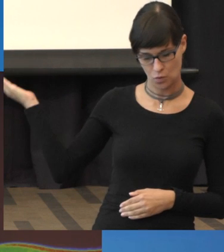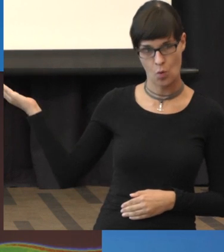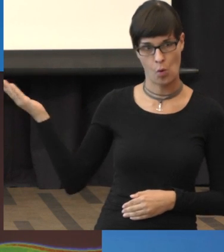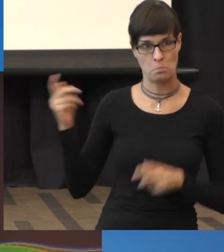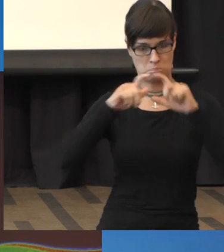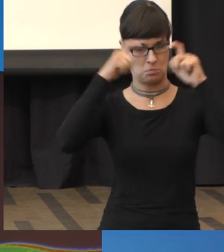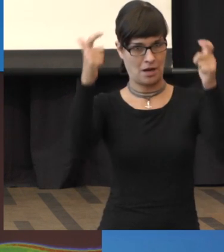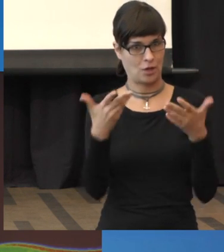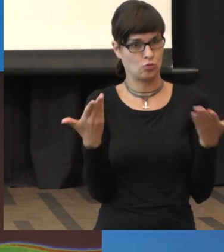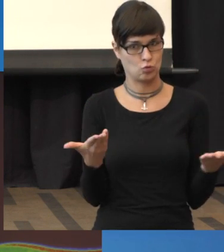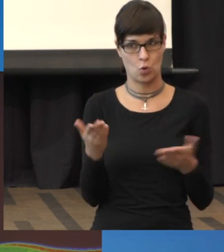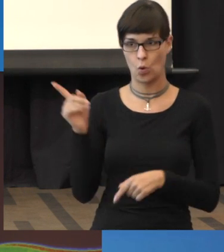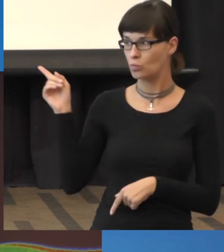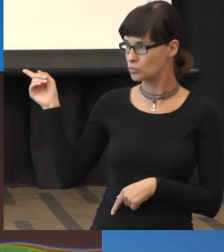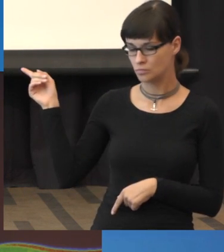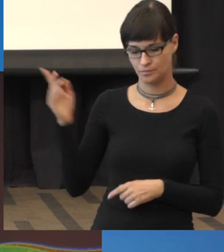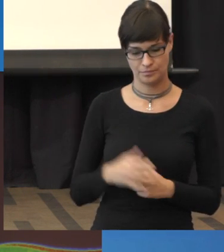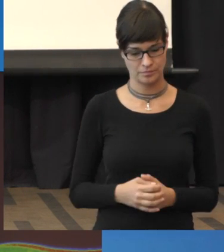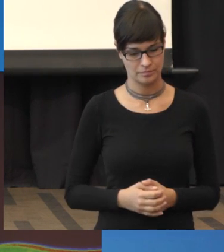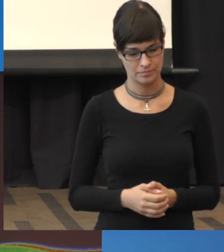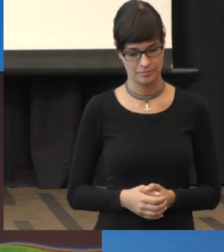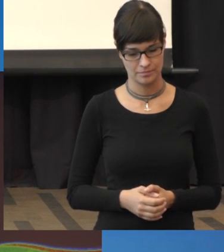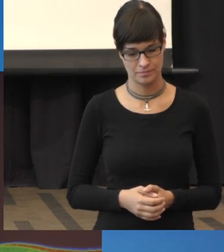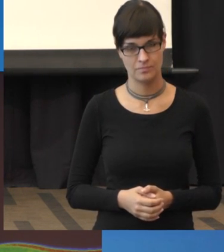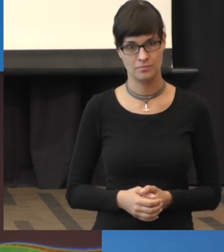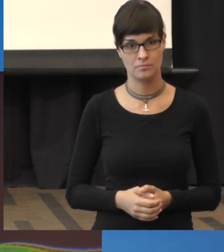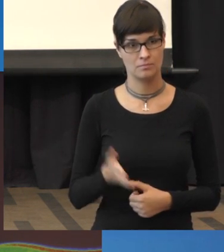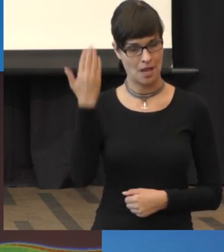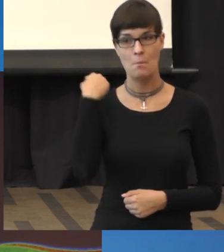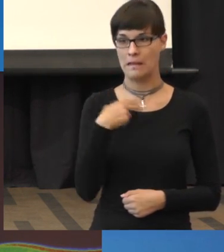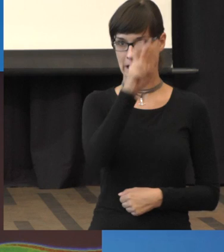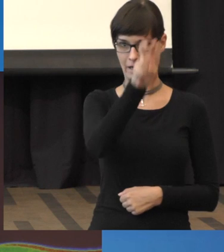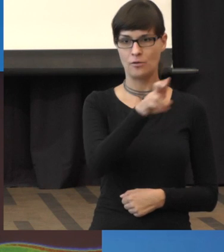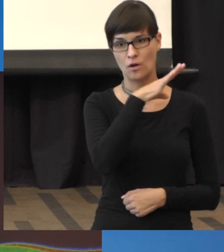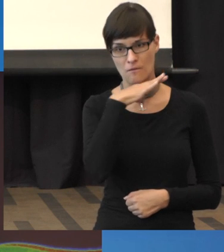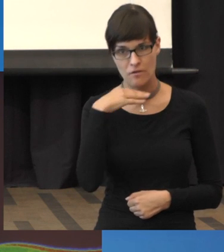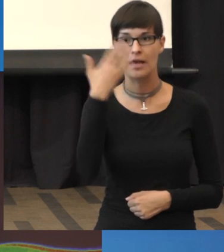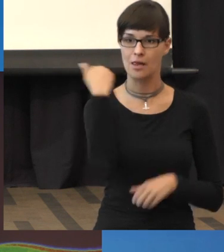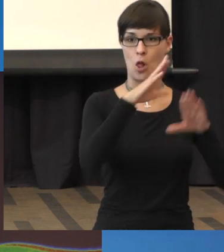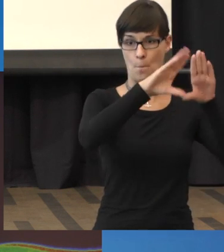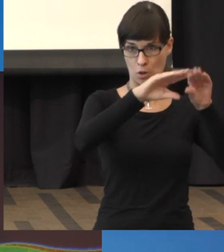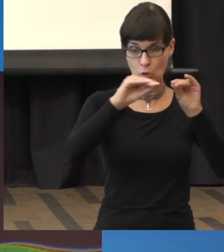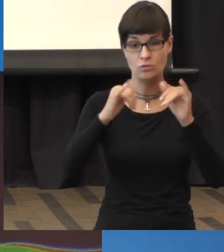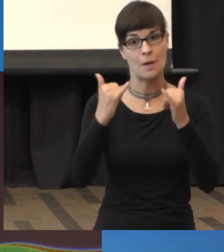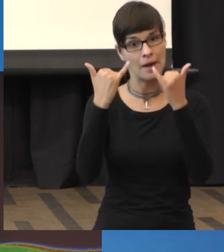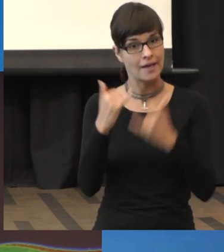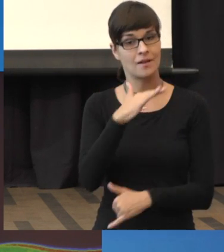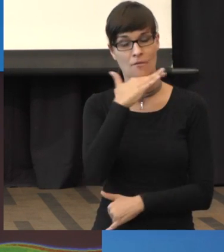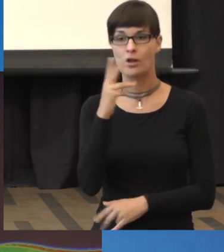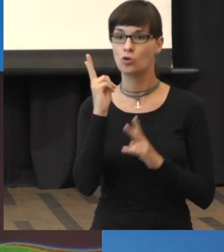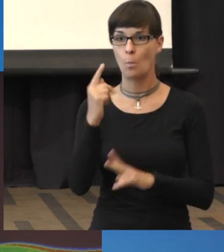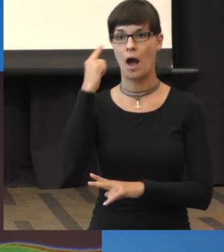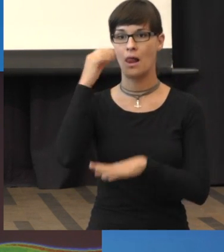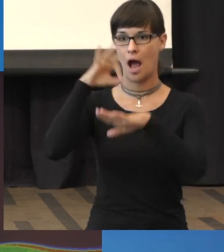Gerät. Und das haben viele, wir hatten das in der Klinik lange Zeit frühzeitig, aber jetzt haben viele auch viele nähergelastene